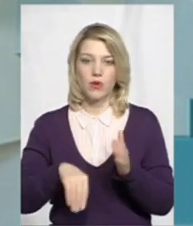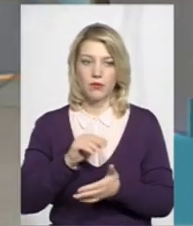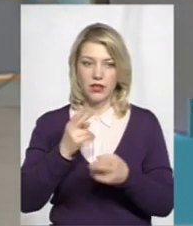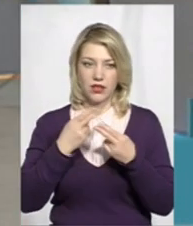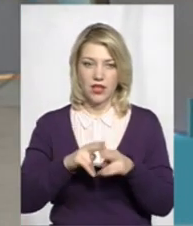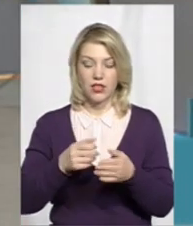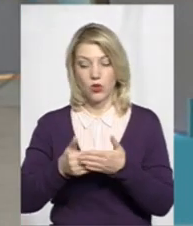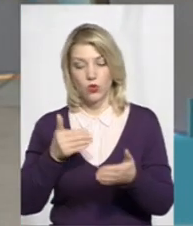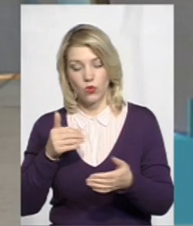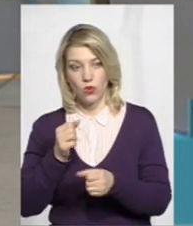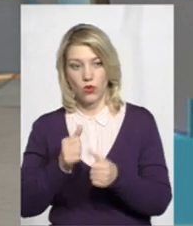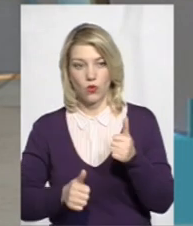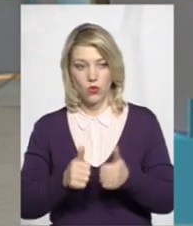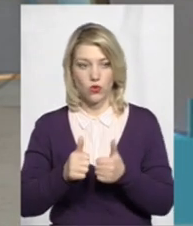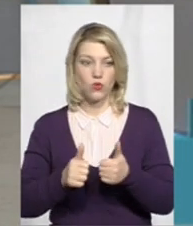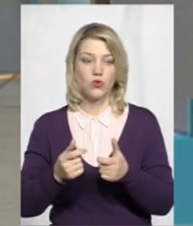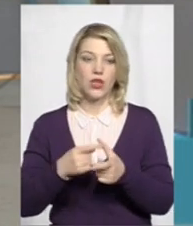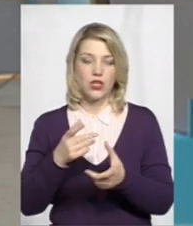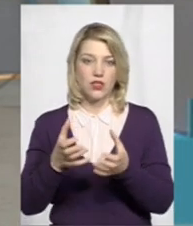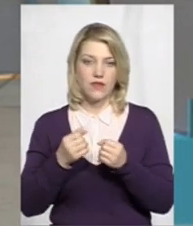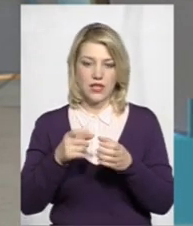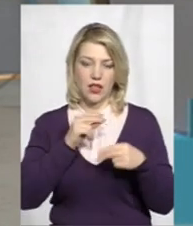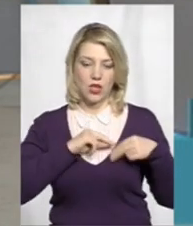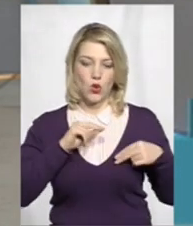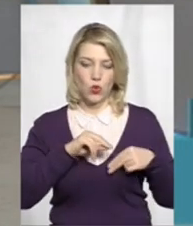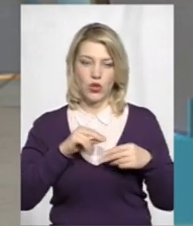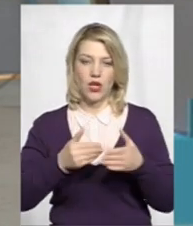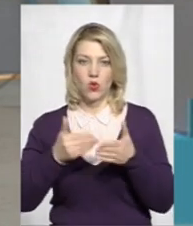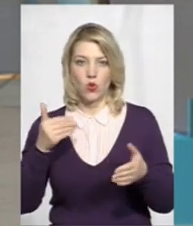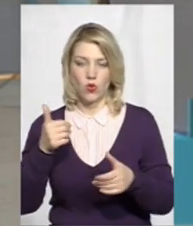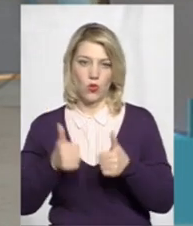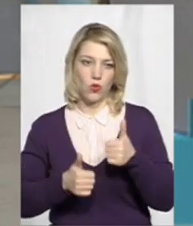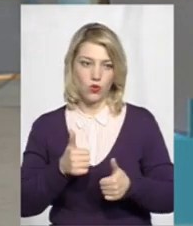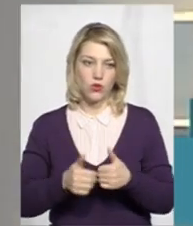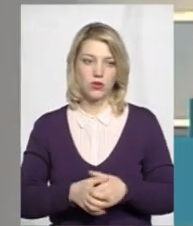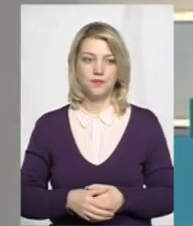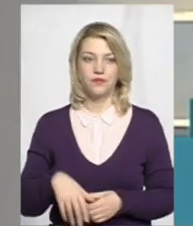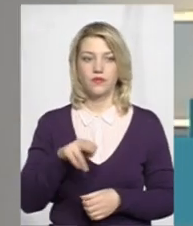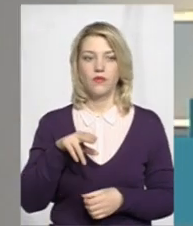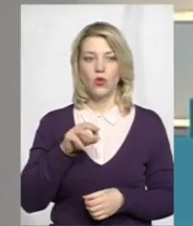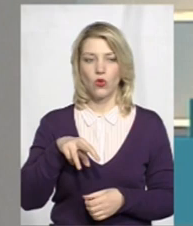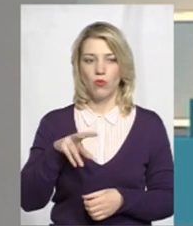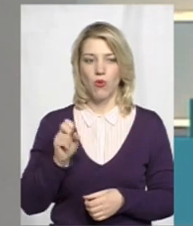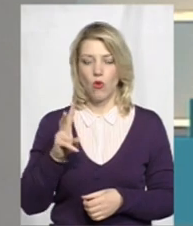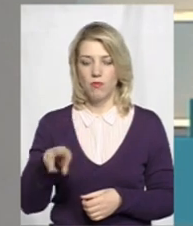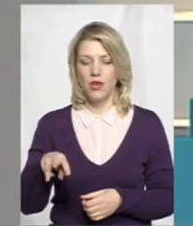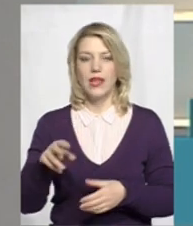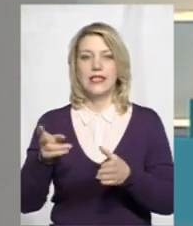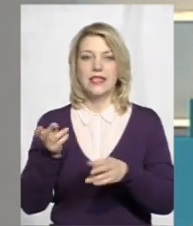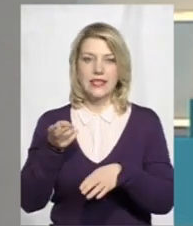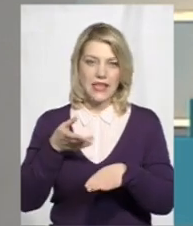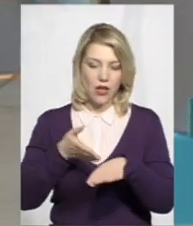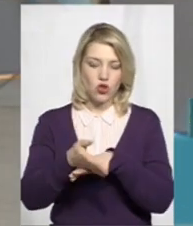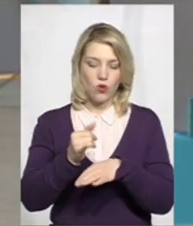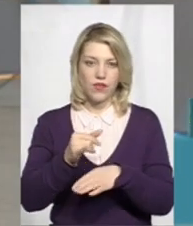до конкурсу, чи взяти персонал в штат до конкурсу. Ну, Домком зайшов і виграв. І